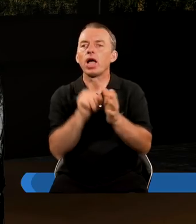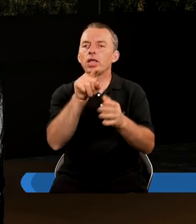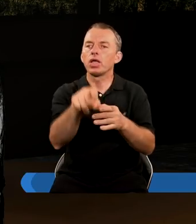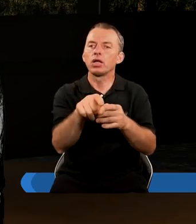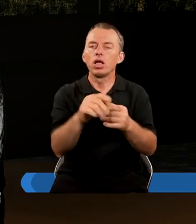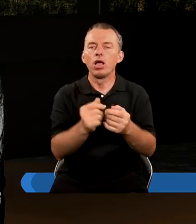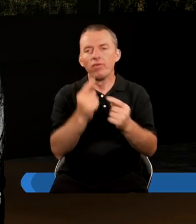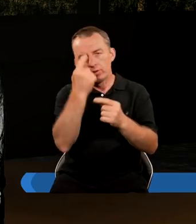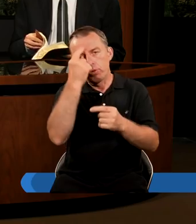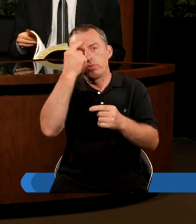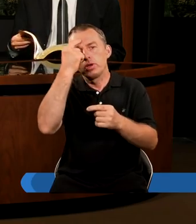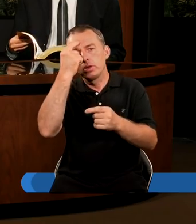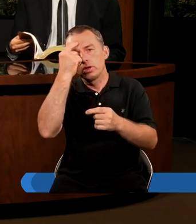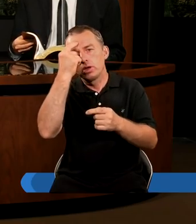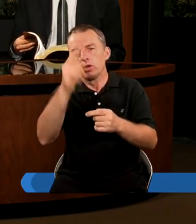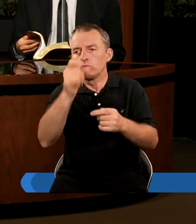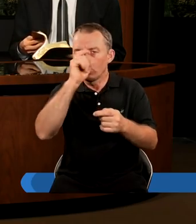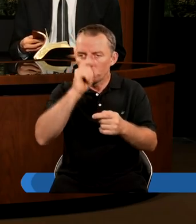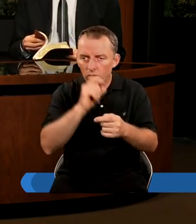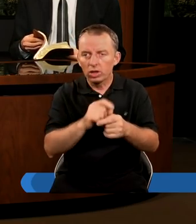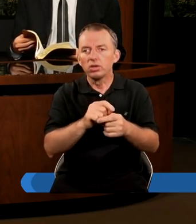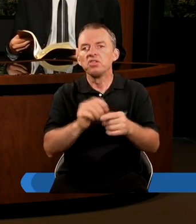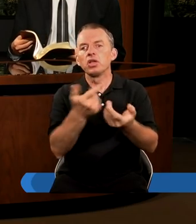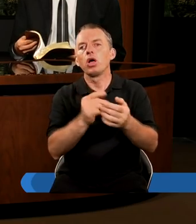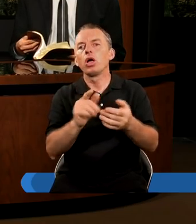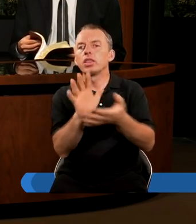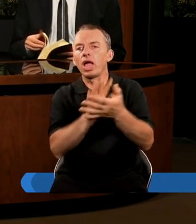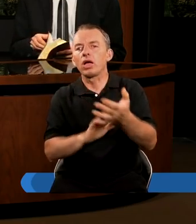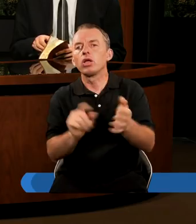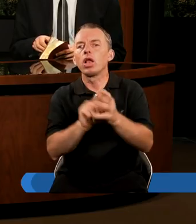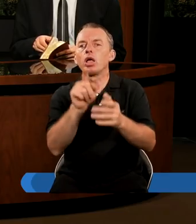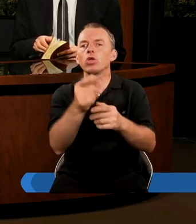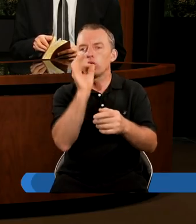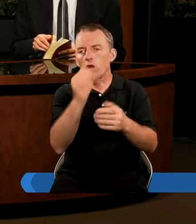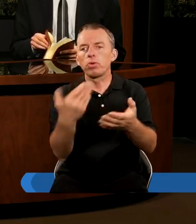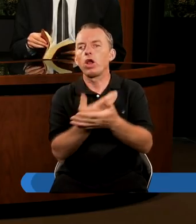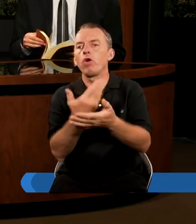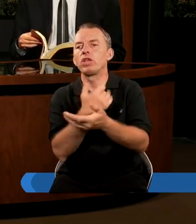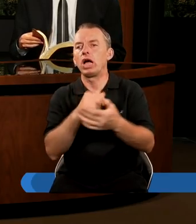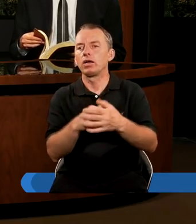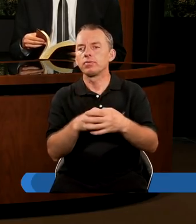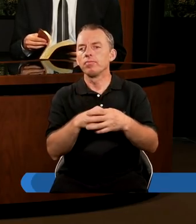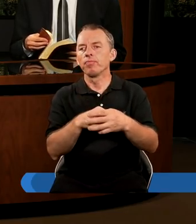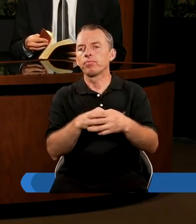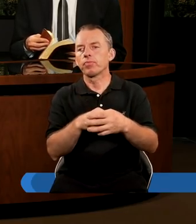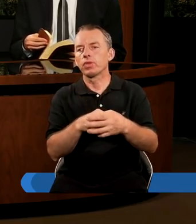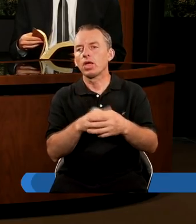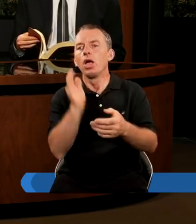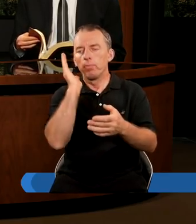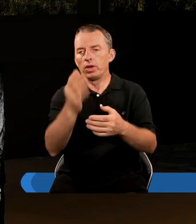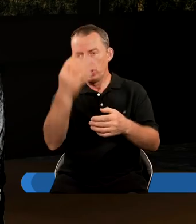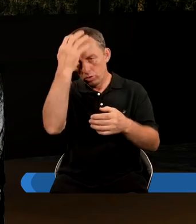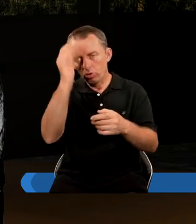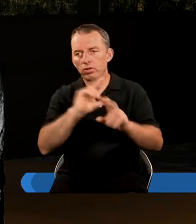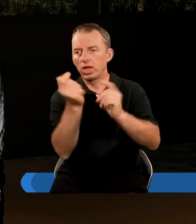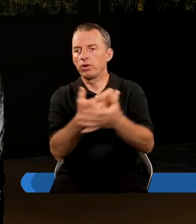w tym tekście wspomnianych była to ewidentnie zła nowina. Tak jest. A czy są jakieś teksty mówiące, że dla drugich była to dobra nowina? I będzie Pan